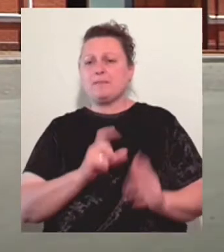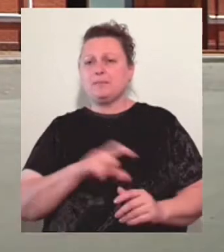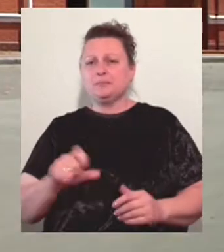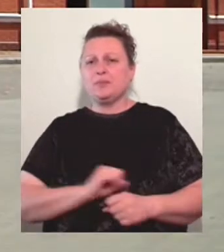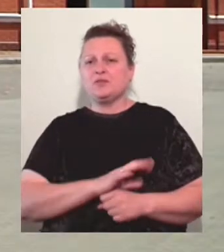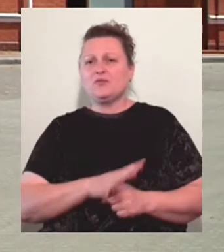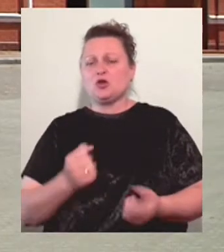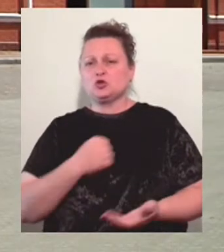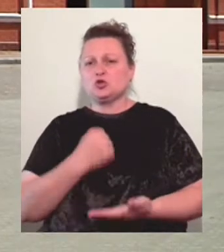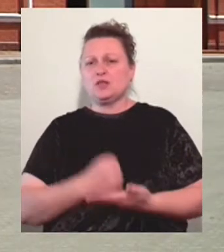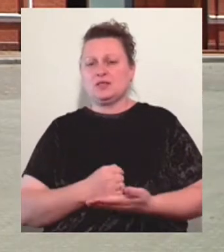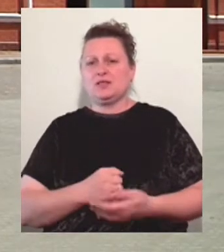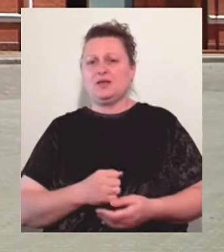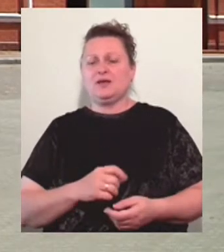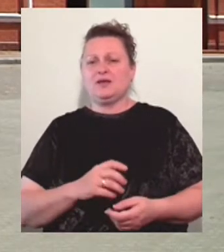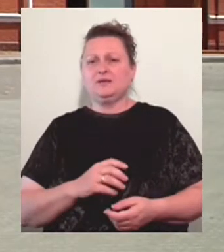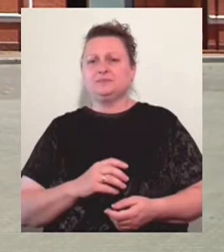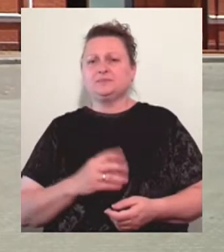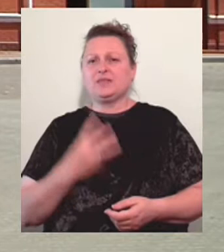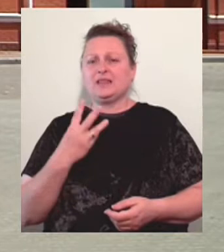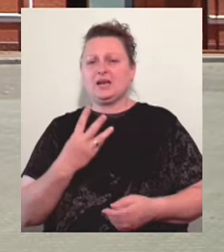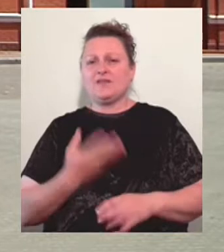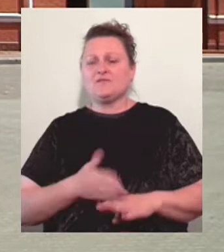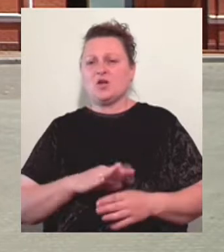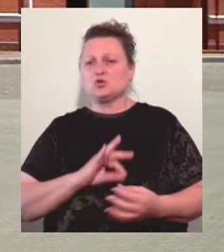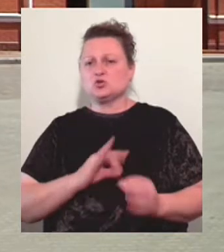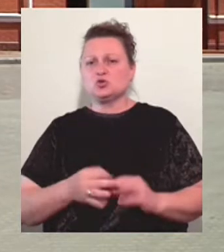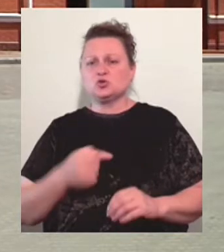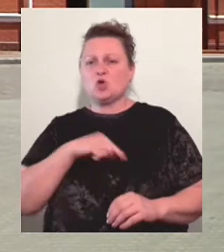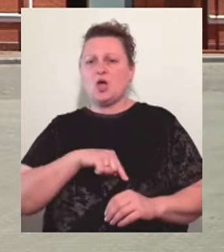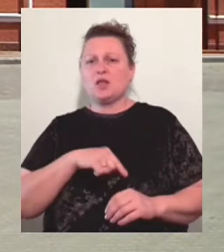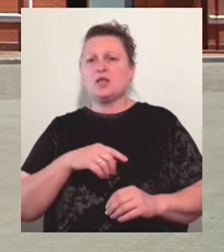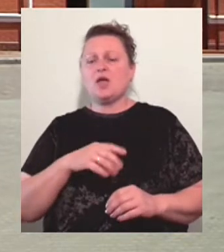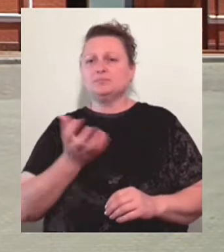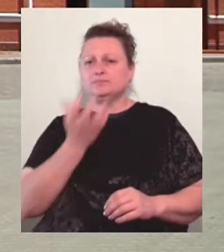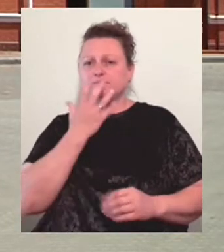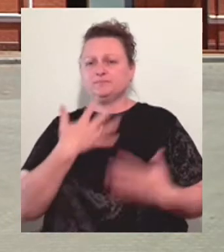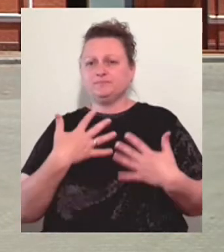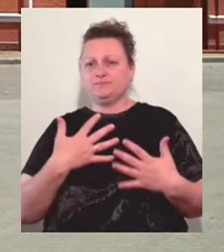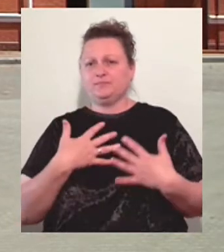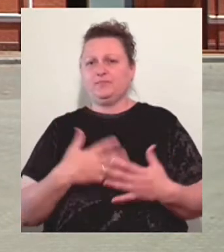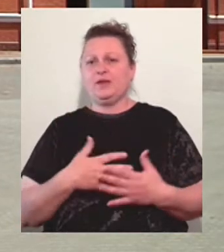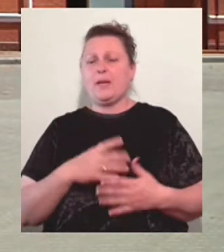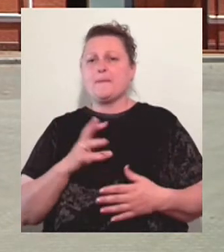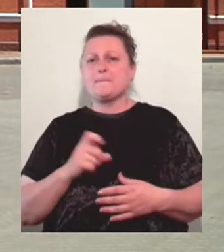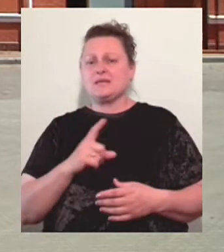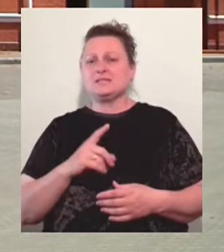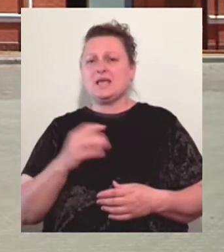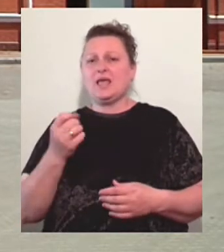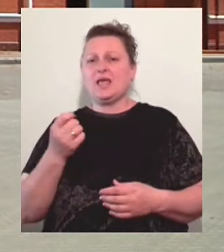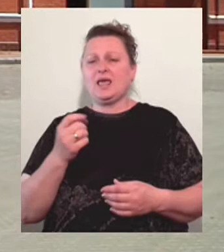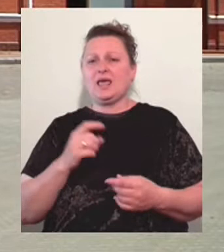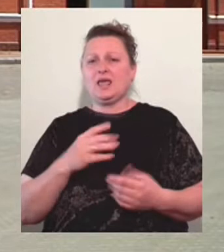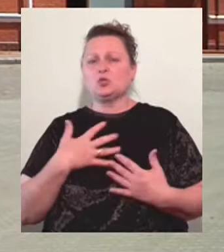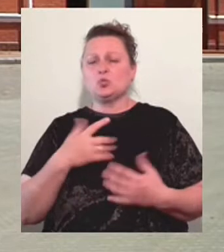діагнозом коронавірус. Троє з них знаходяться у важкому стані із підключенням апаратів штучної вентиляції легень без інтубації, каже заступниця